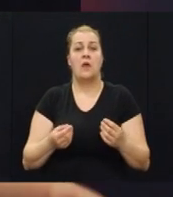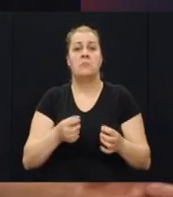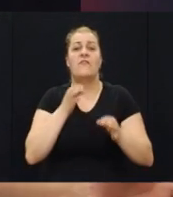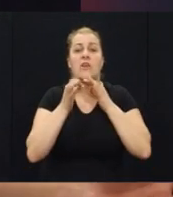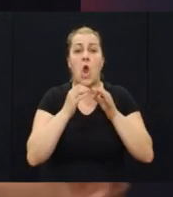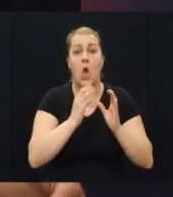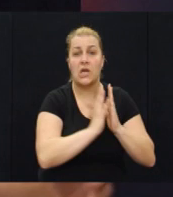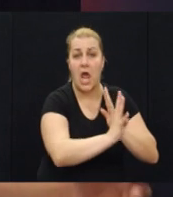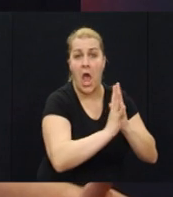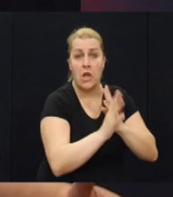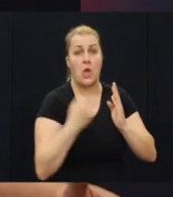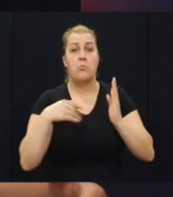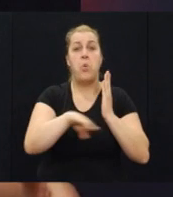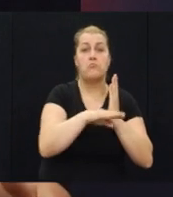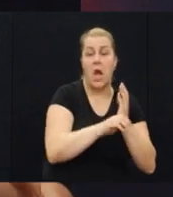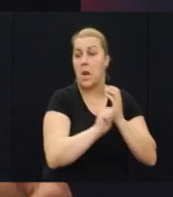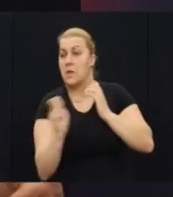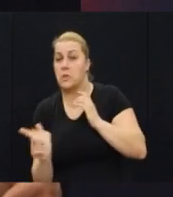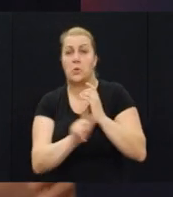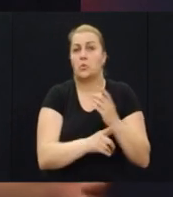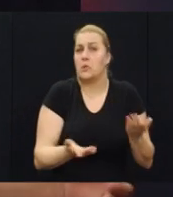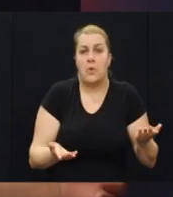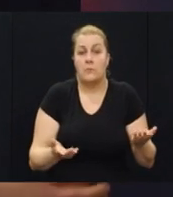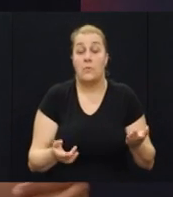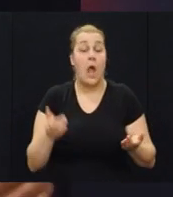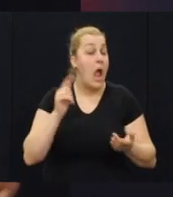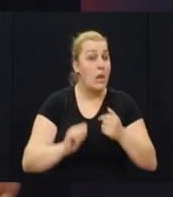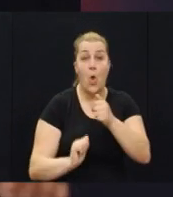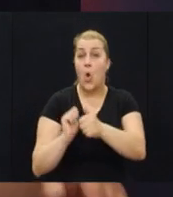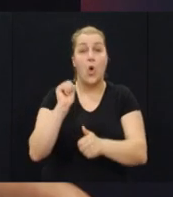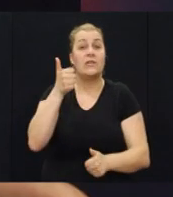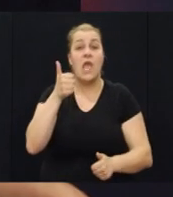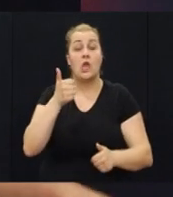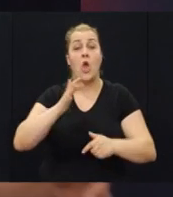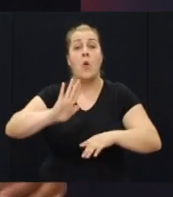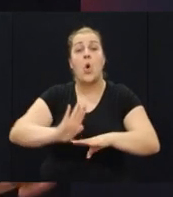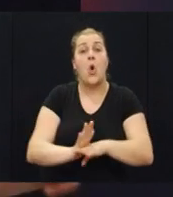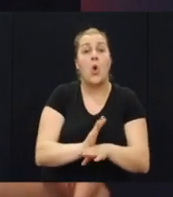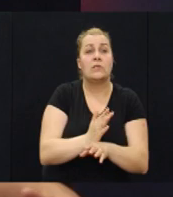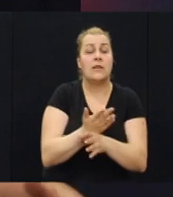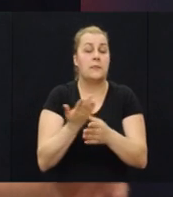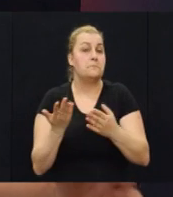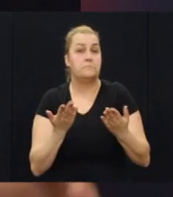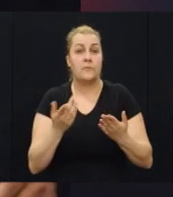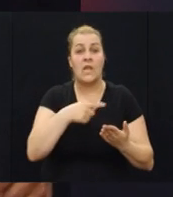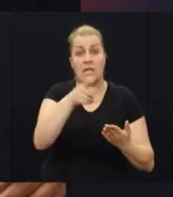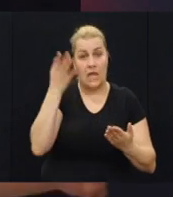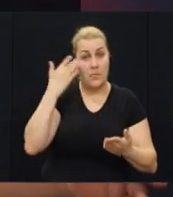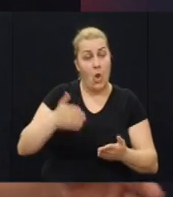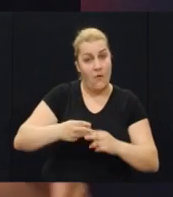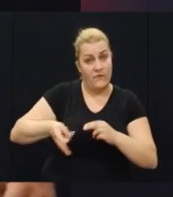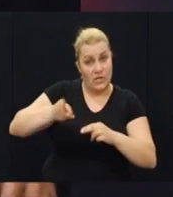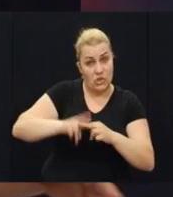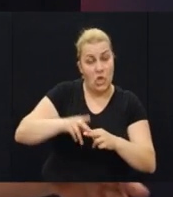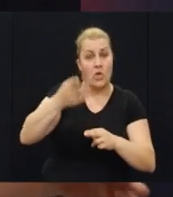u Vinogradu, pomagali jednim drugima, ali odjednom se osjetio kad je njih bilo